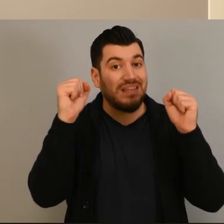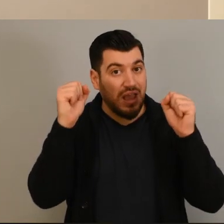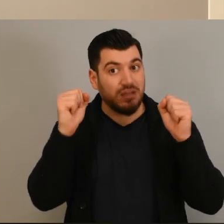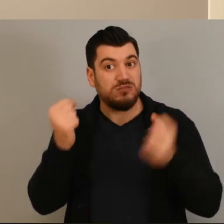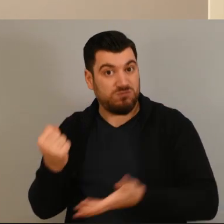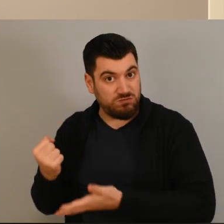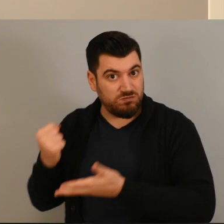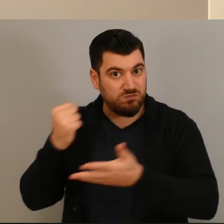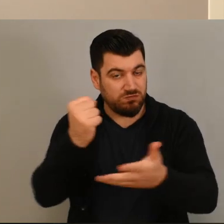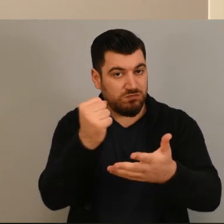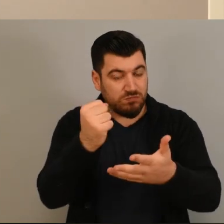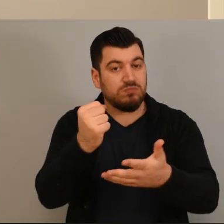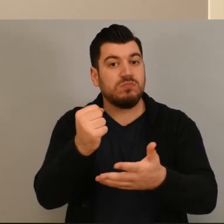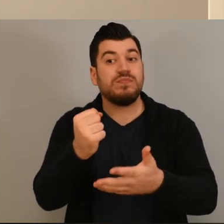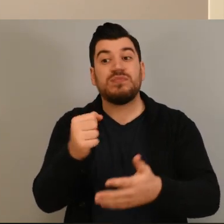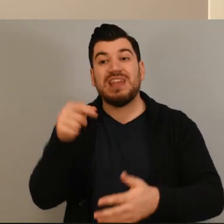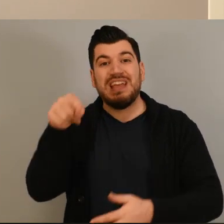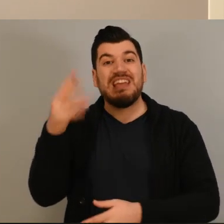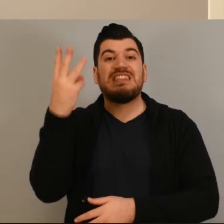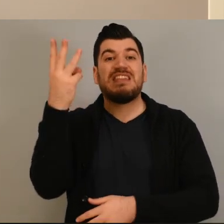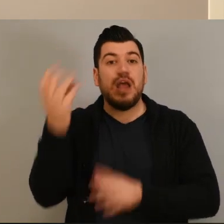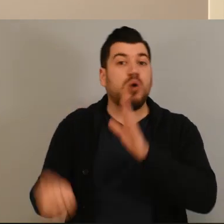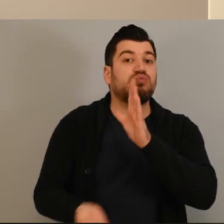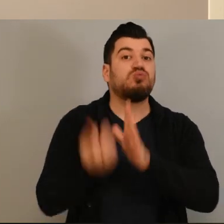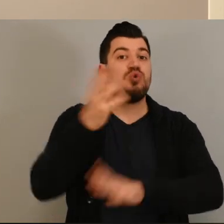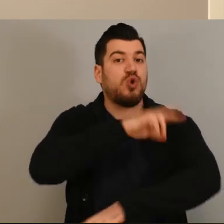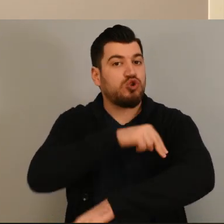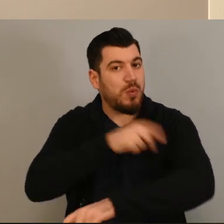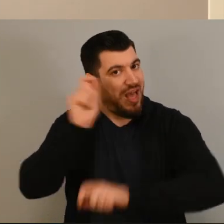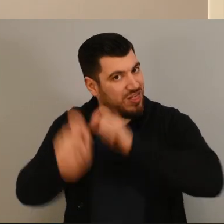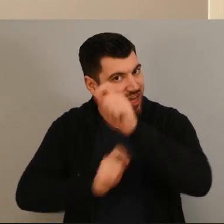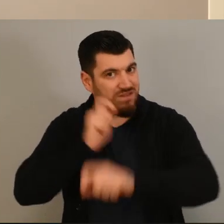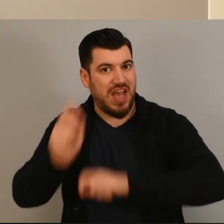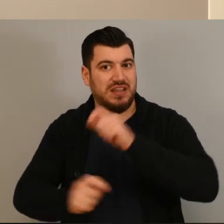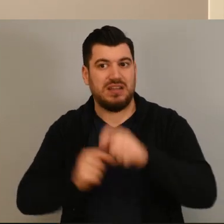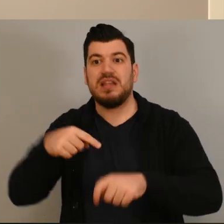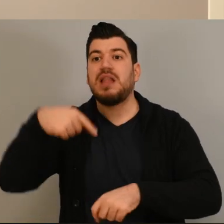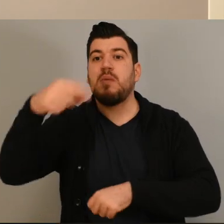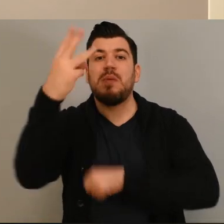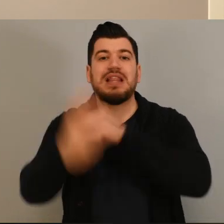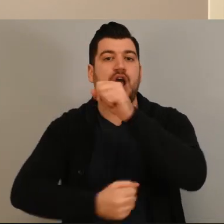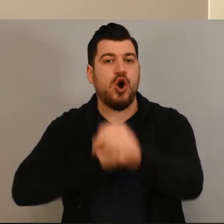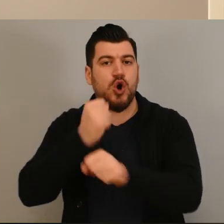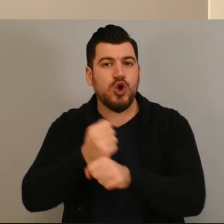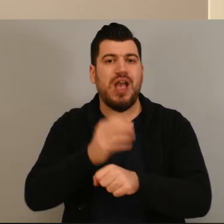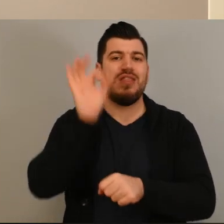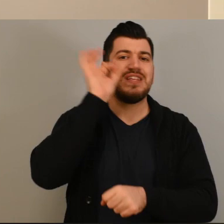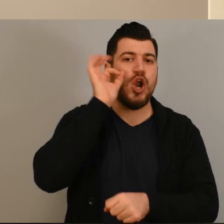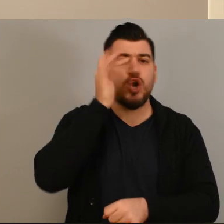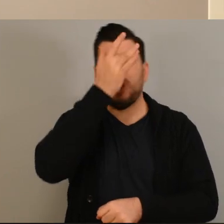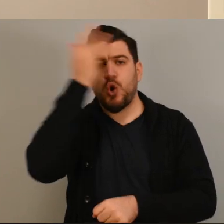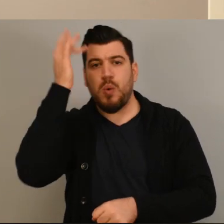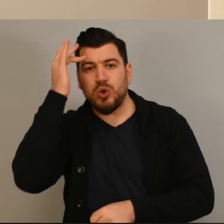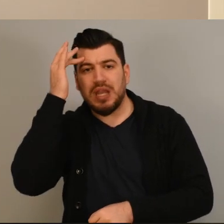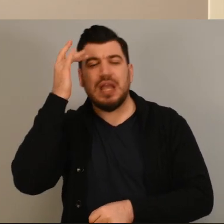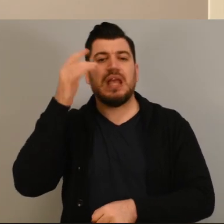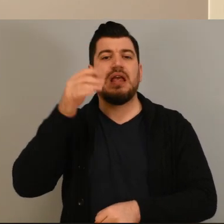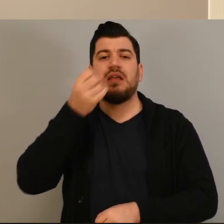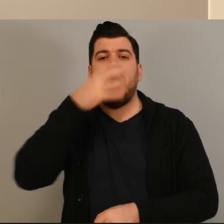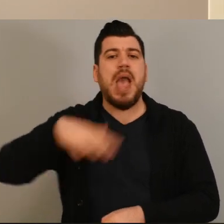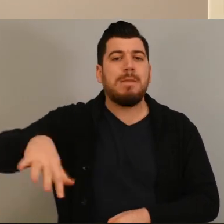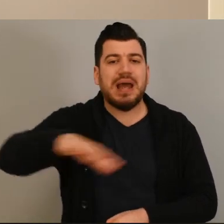υγείας. Τρια νέα νοσοκομεία έρχονται τα επόμενα χρόνια στην επαρχία Θεσσαλονίκη,